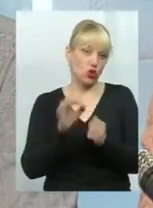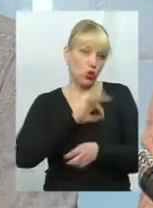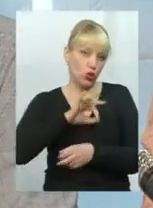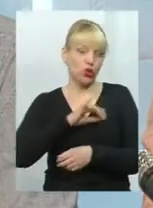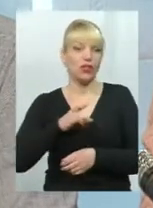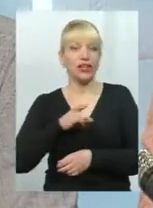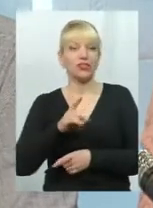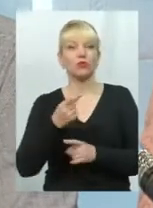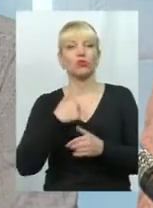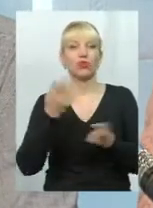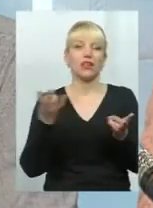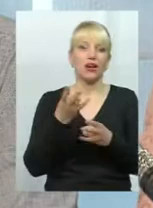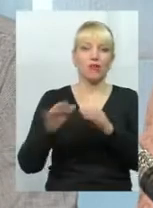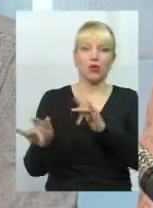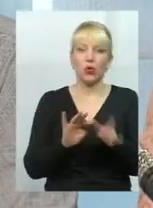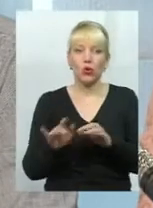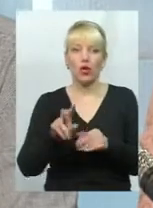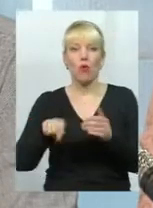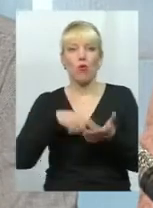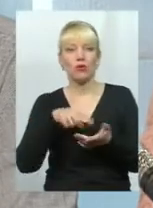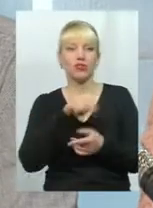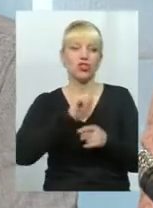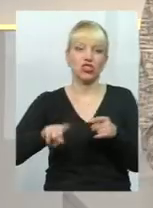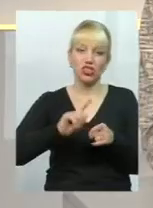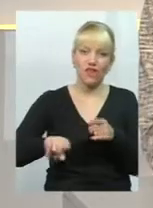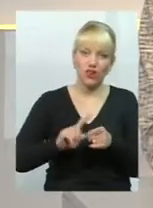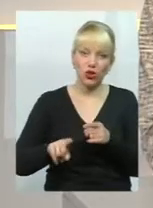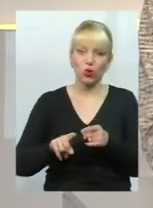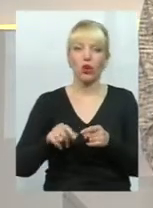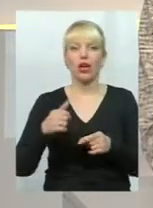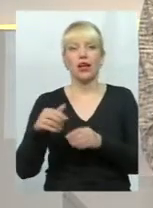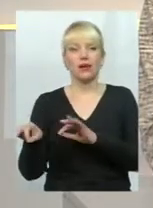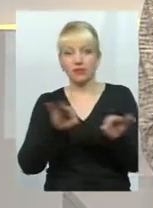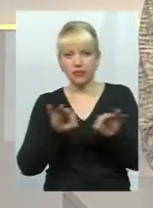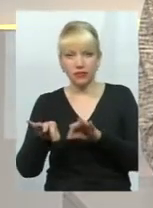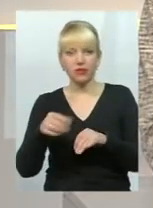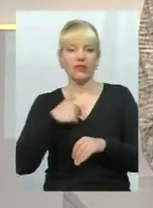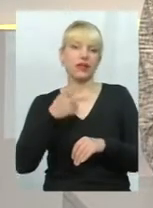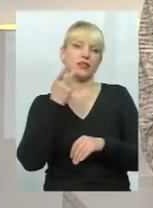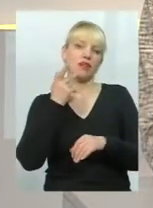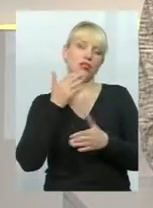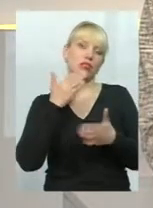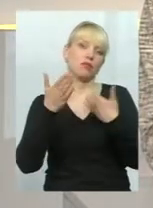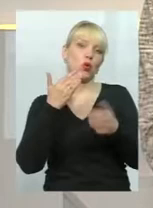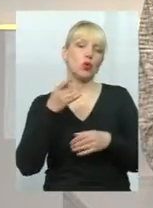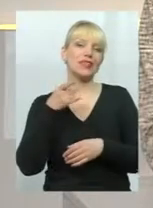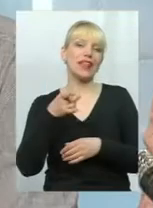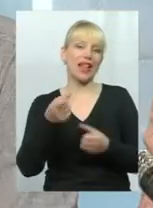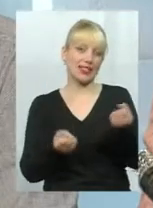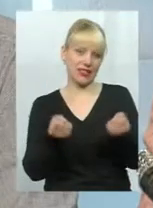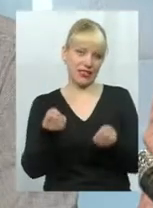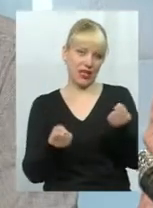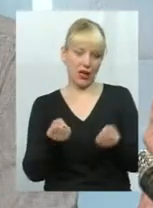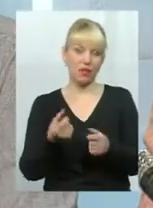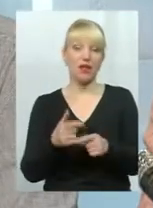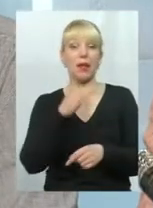потрібно рухатися по місту швидко і комунікабельно, я завжди спілкуюся з таксистами. І багато з них,